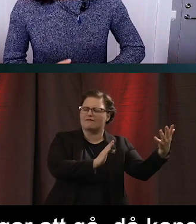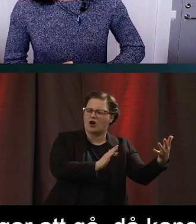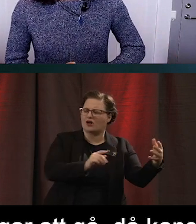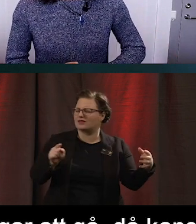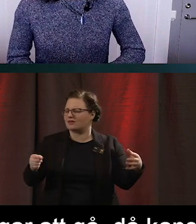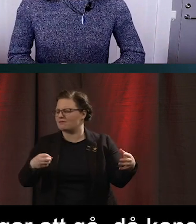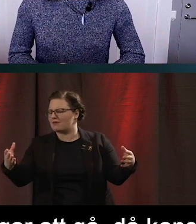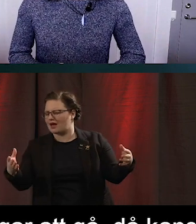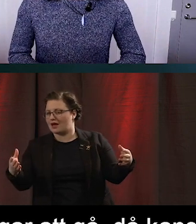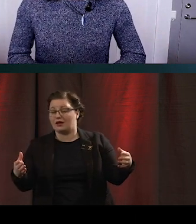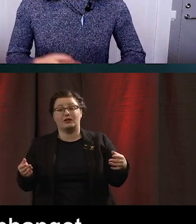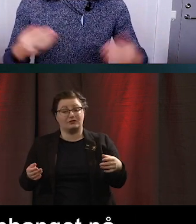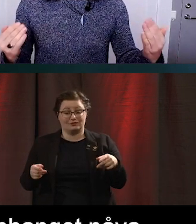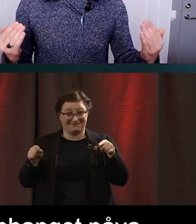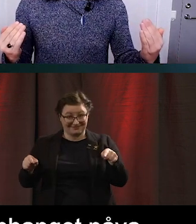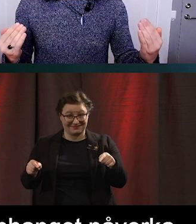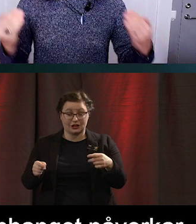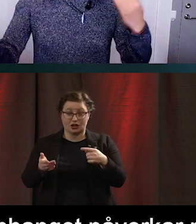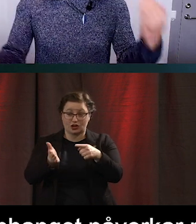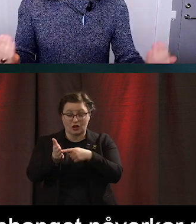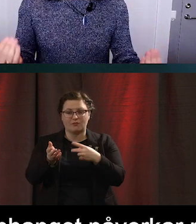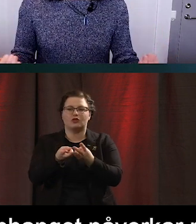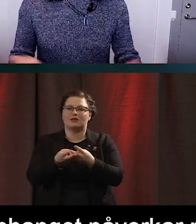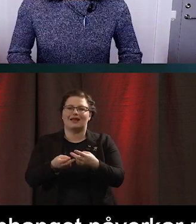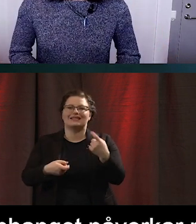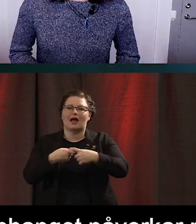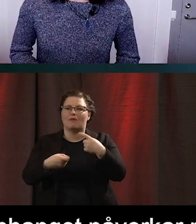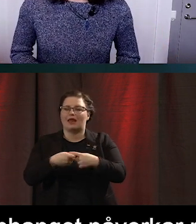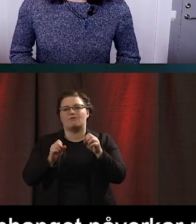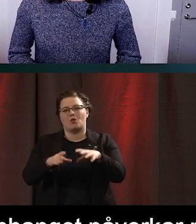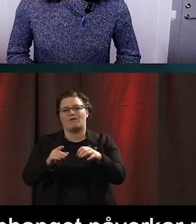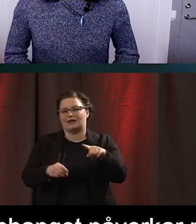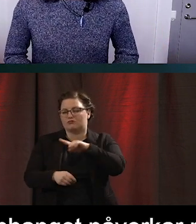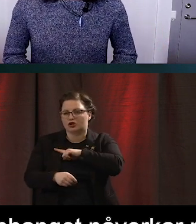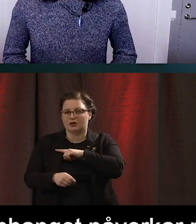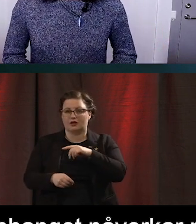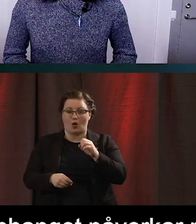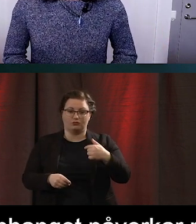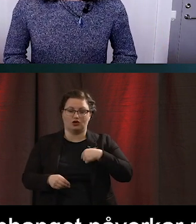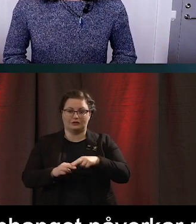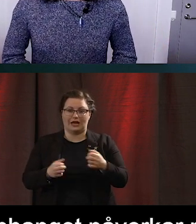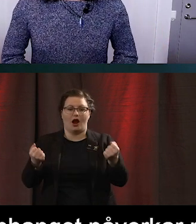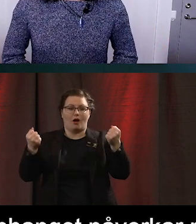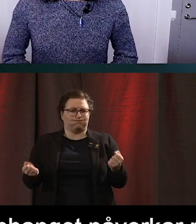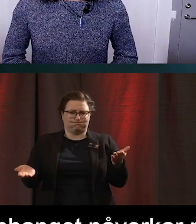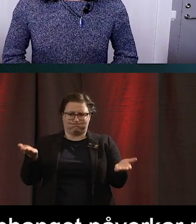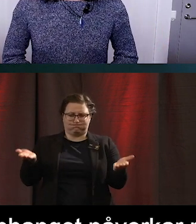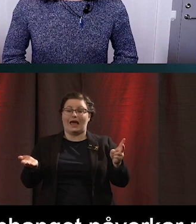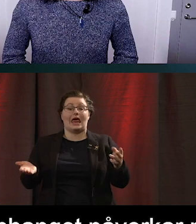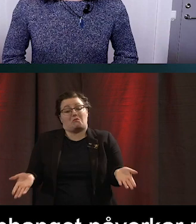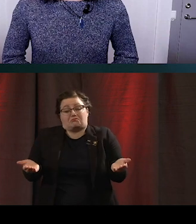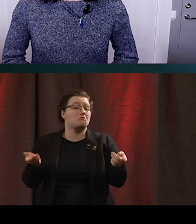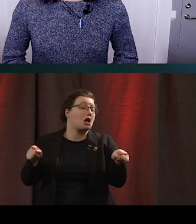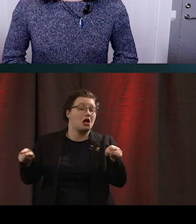sammanhanget påverkar väldigt mycket om det här blir extra mentalt belastande eller inte. Så jag skulle vilja påstå att